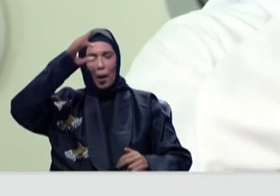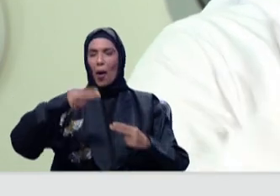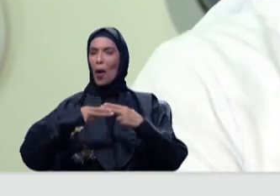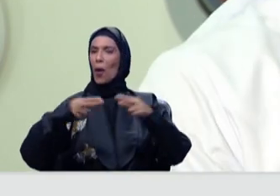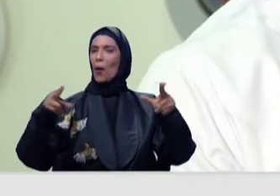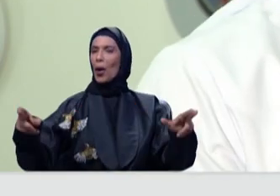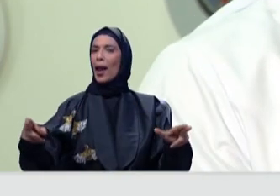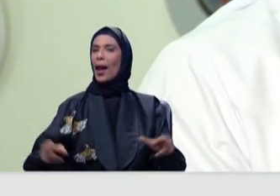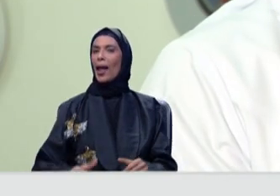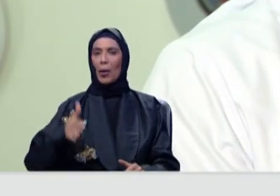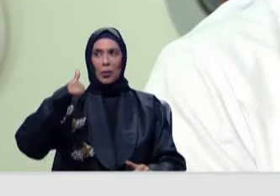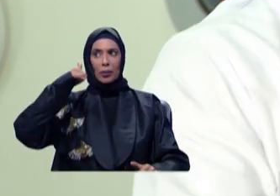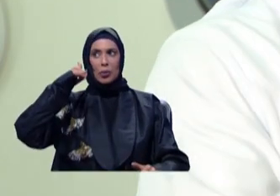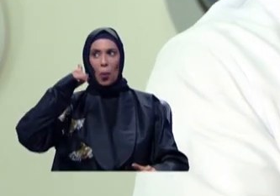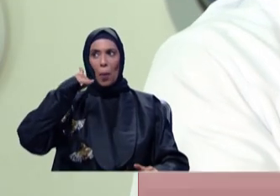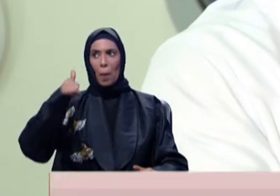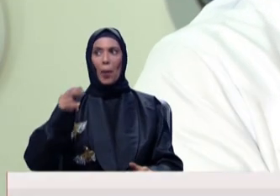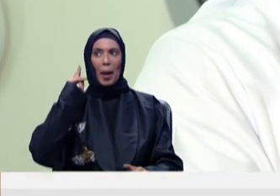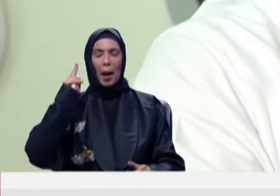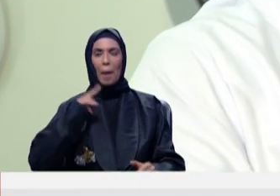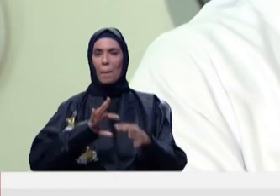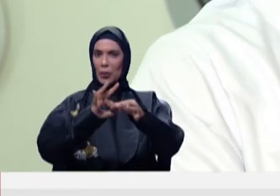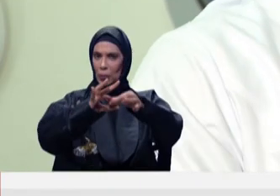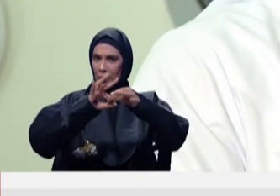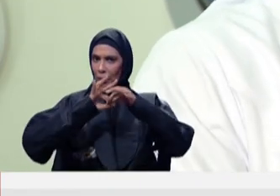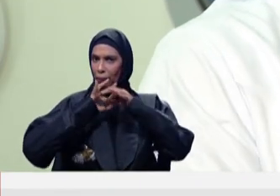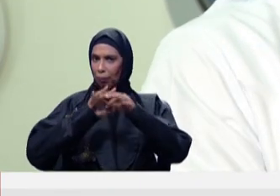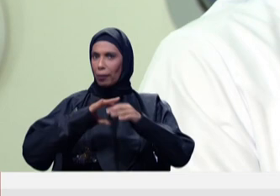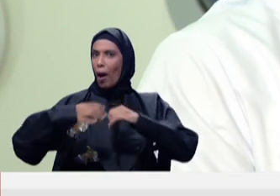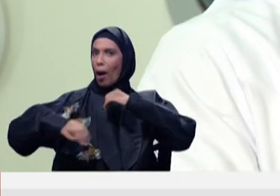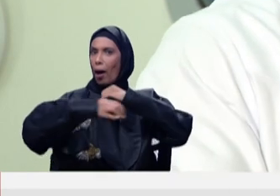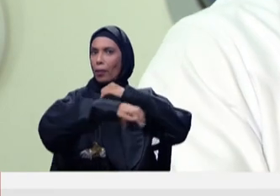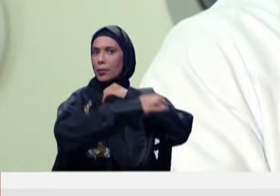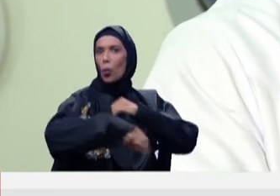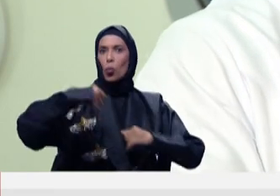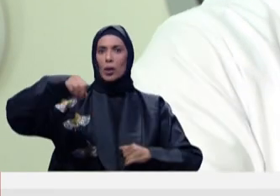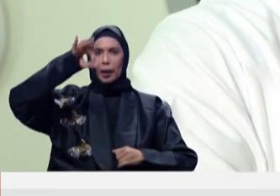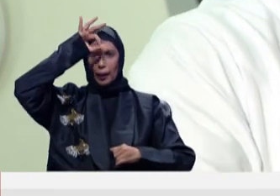الاتصال بالفيديو ما يتيح للصم التواصل مع جميع إدارات وزارة الداخلية